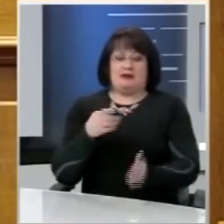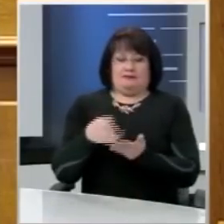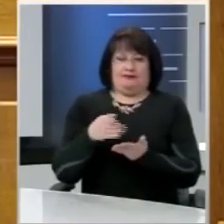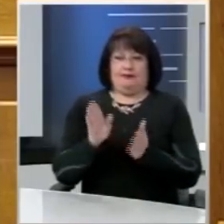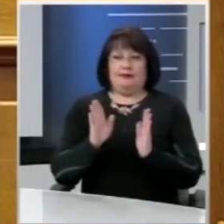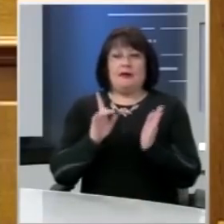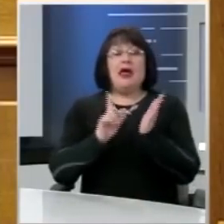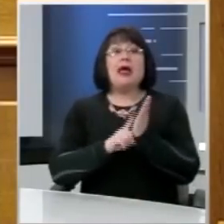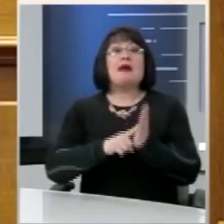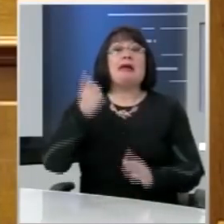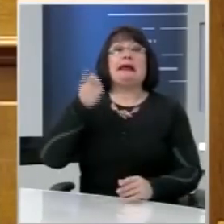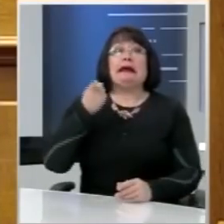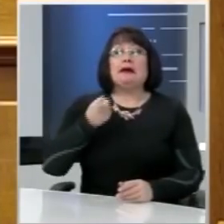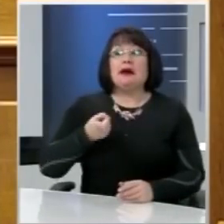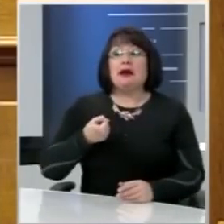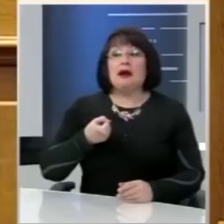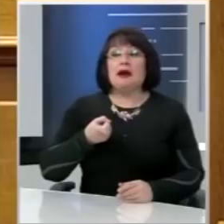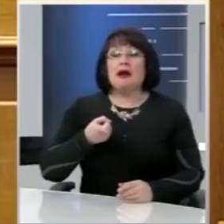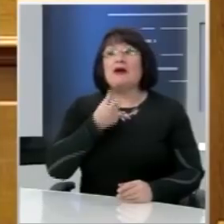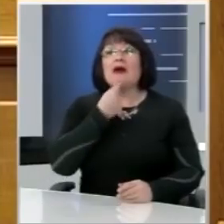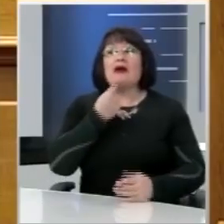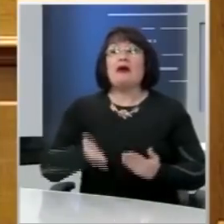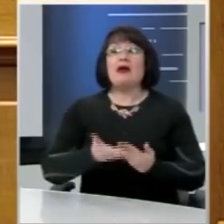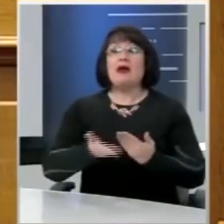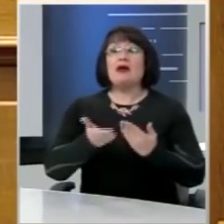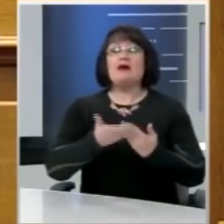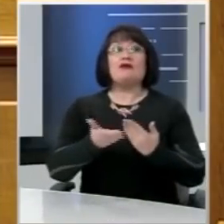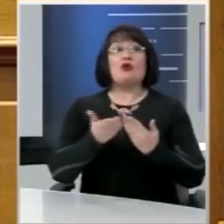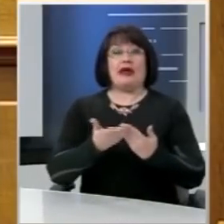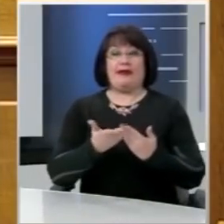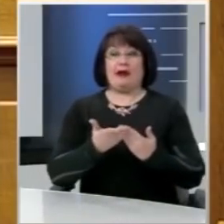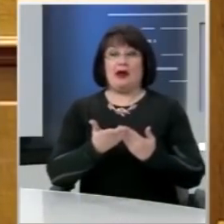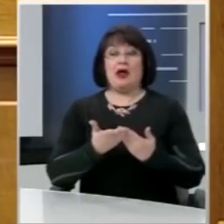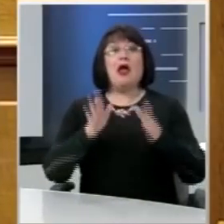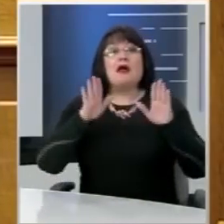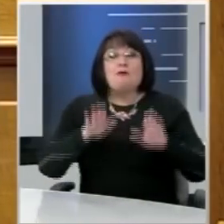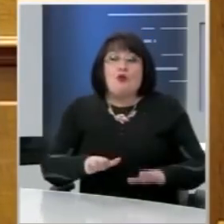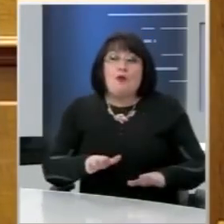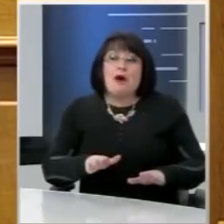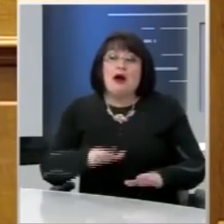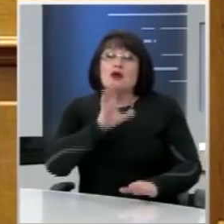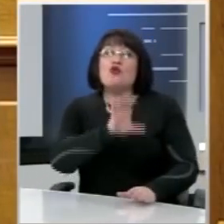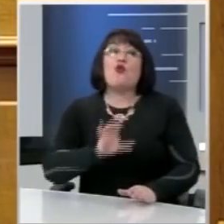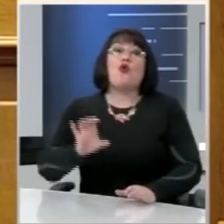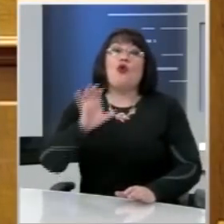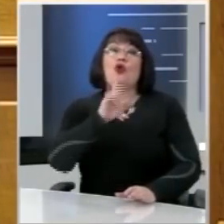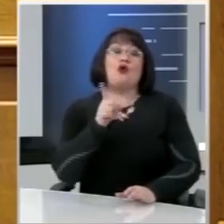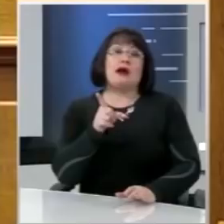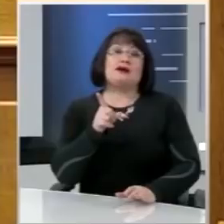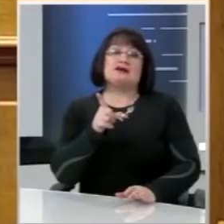ορισμένα κριτήρια στη διευκόλυνση της ψήφου από τον τόπο διαμονής, έστω κι αν αυτό δημιουργεί